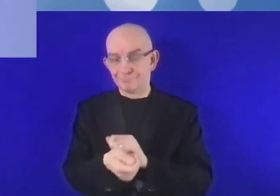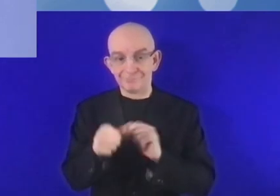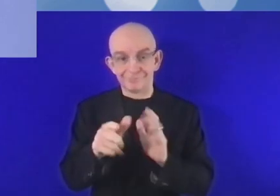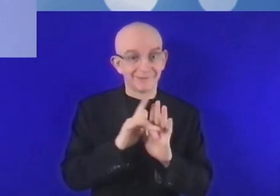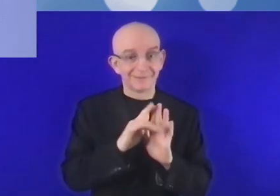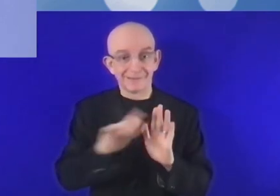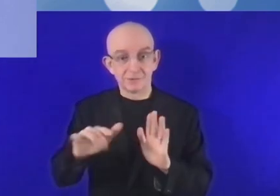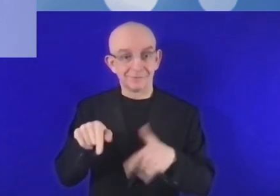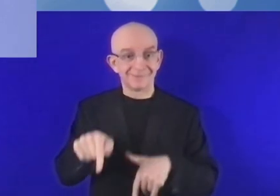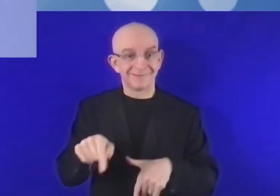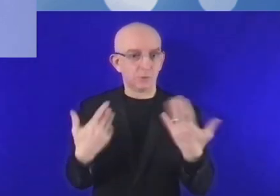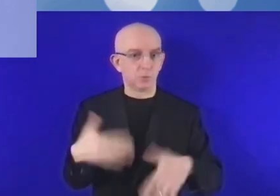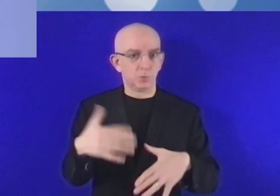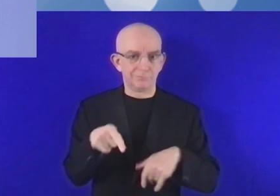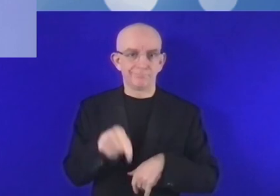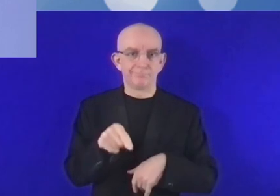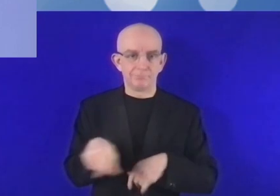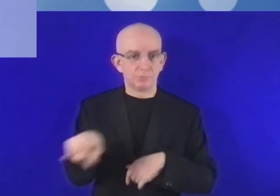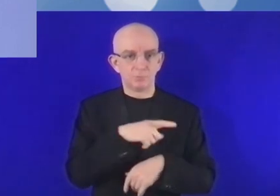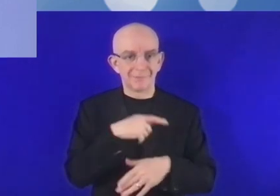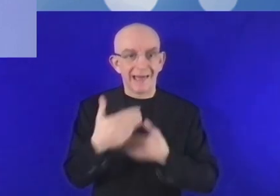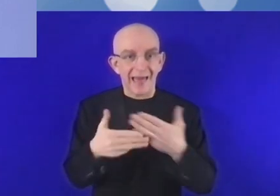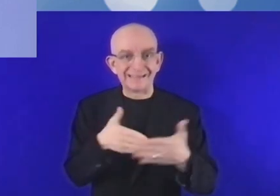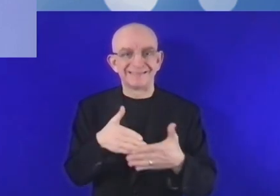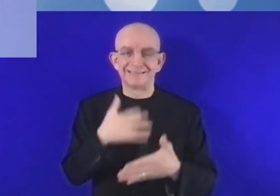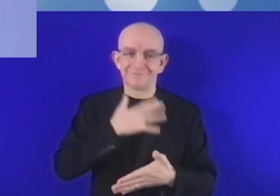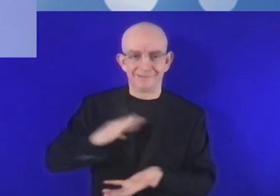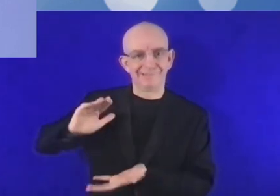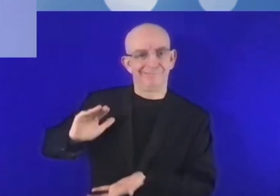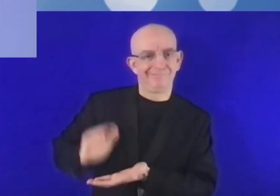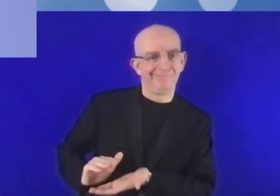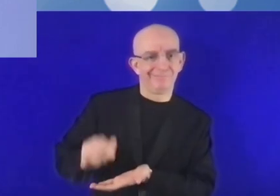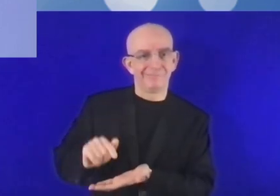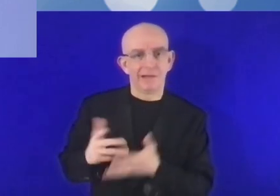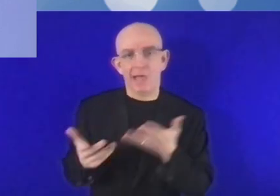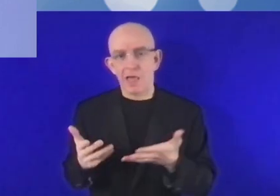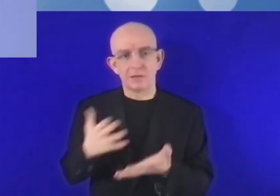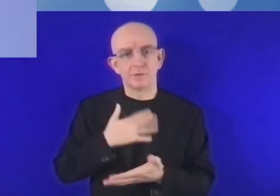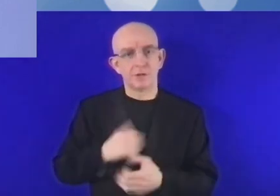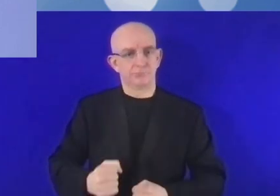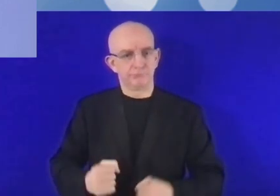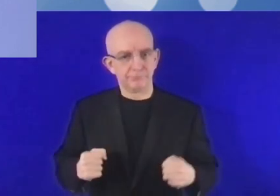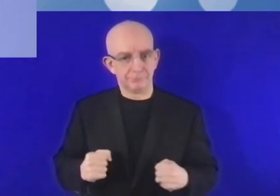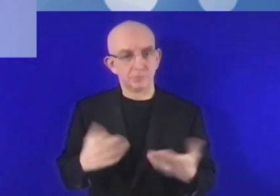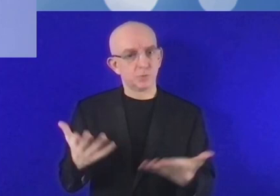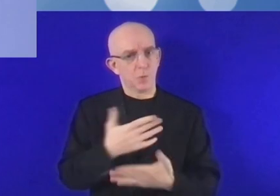demeure pavée de doutes. Et la numérisation est un facteur qui peut nous aider